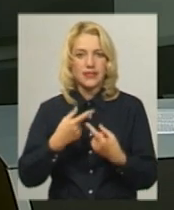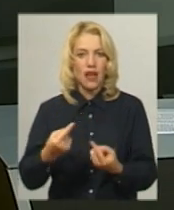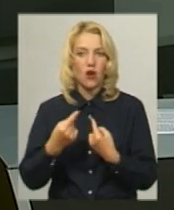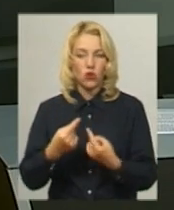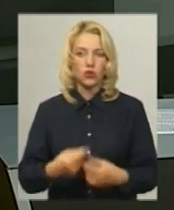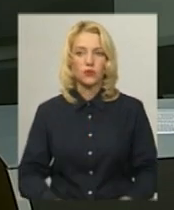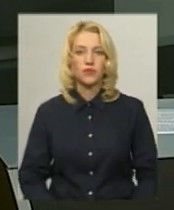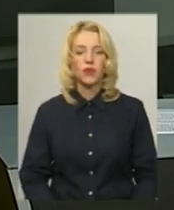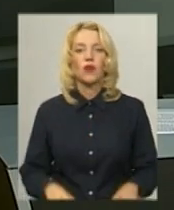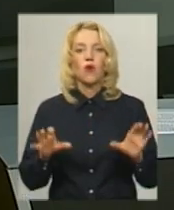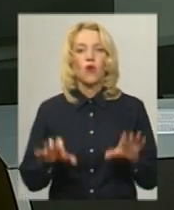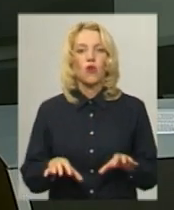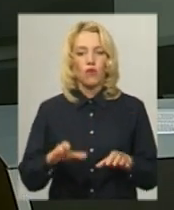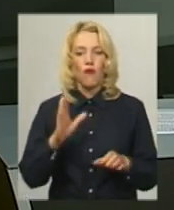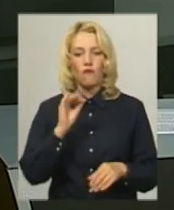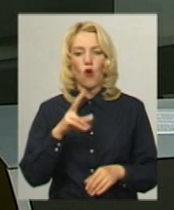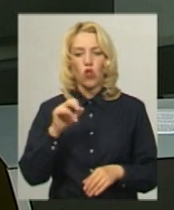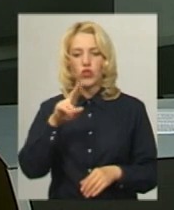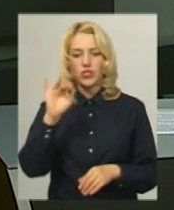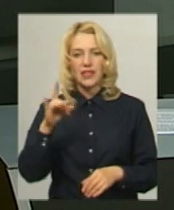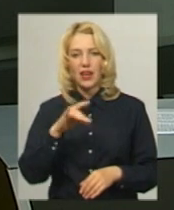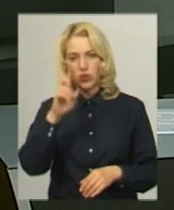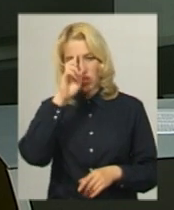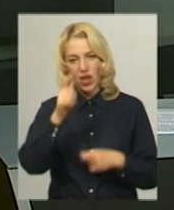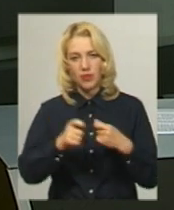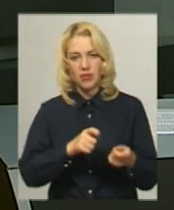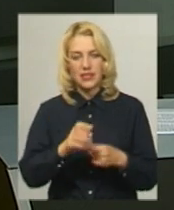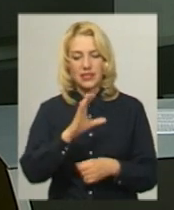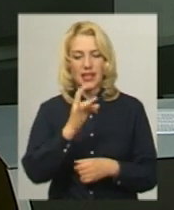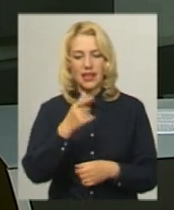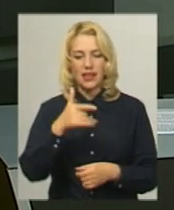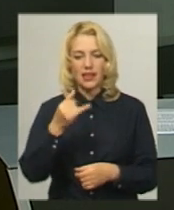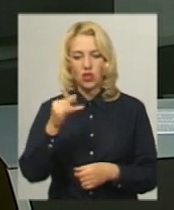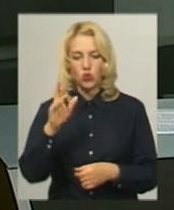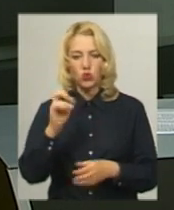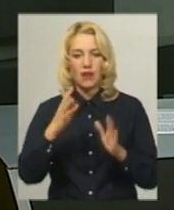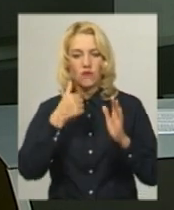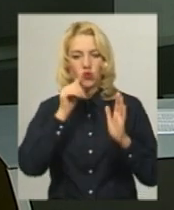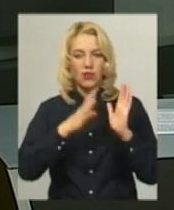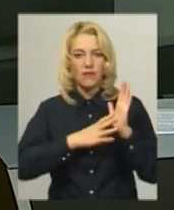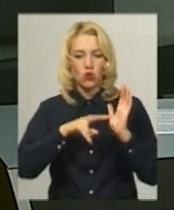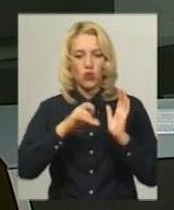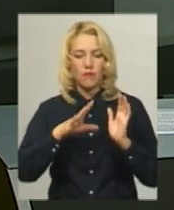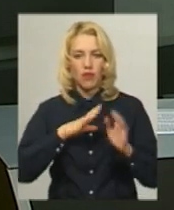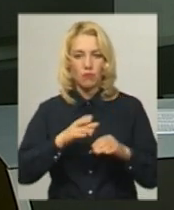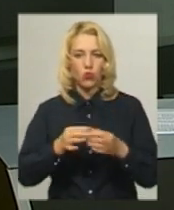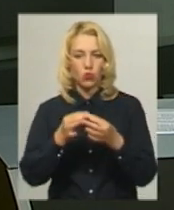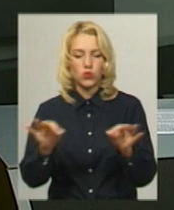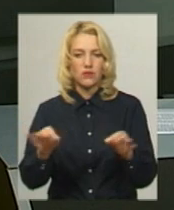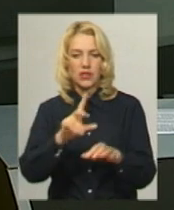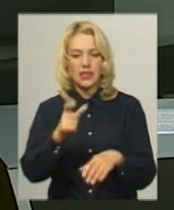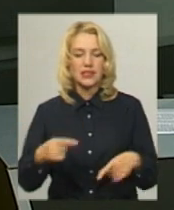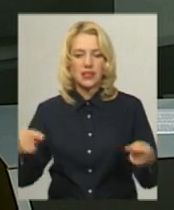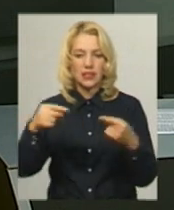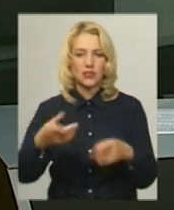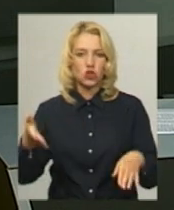Голову Волочиської району і Державної адміністрації Володимира Сергійчука учора, 9 липня, було звільнено згідно з розпорядження